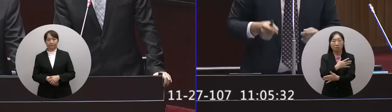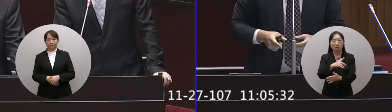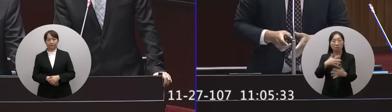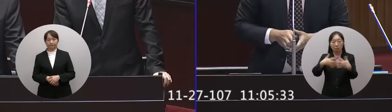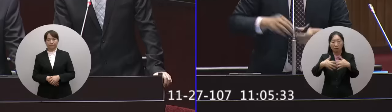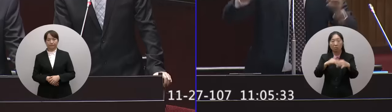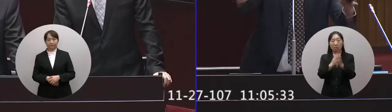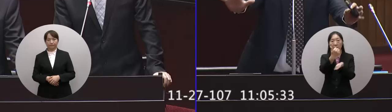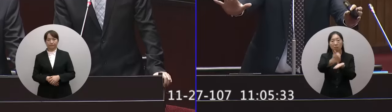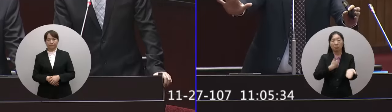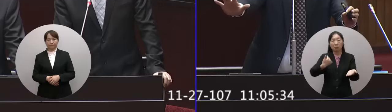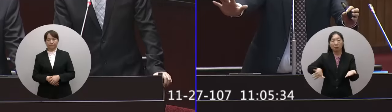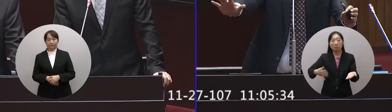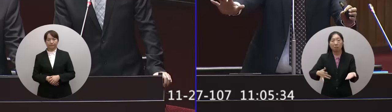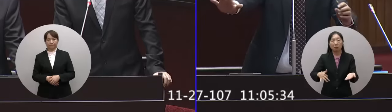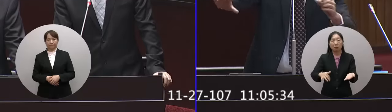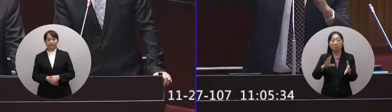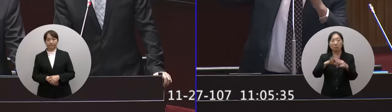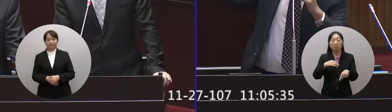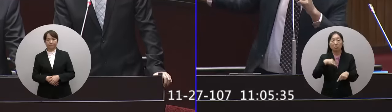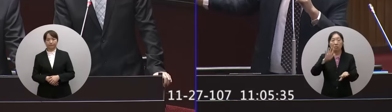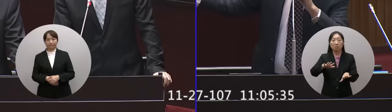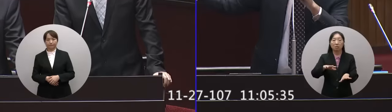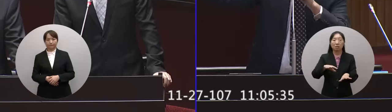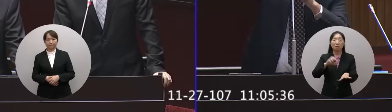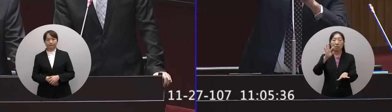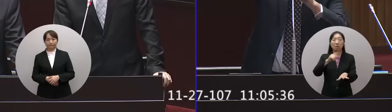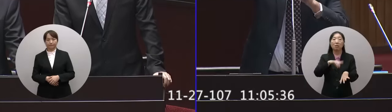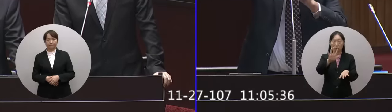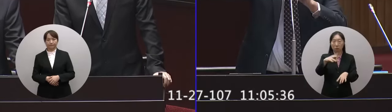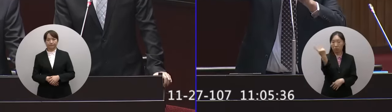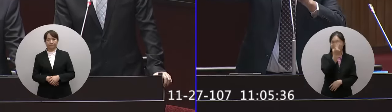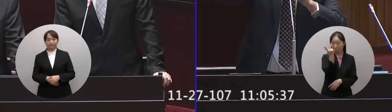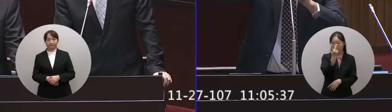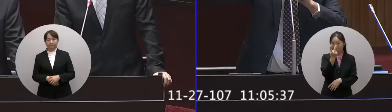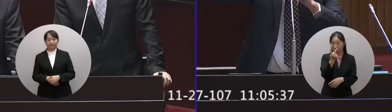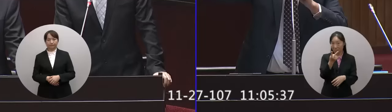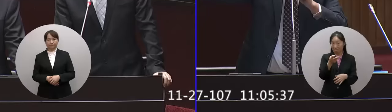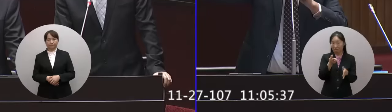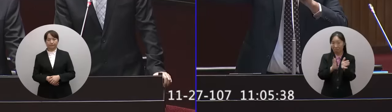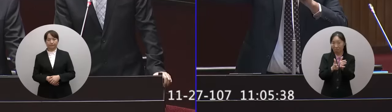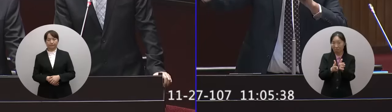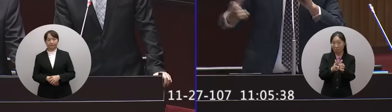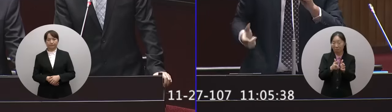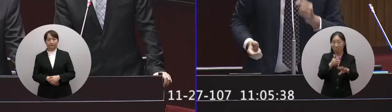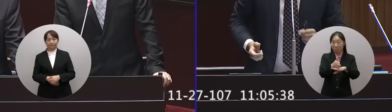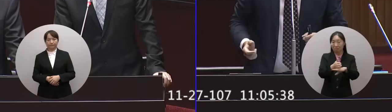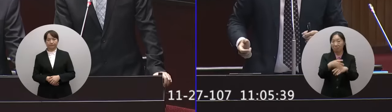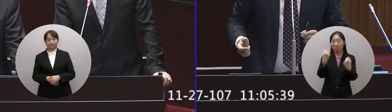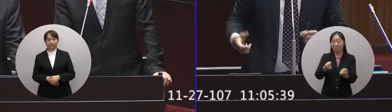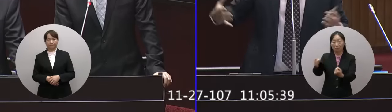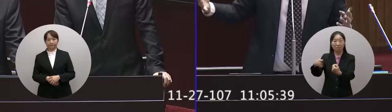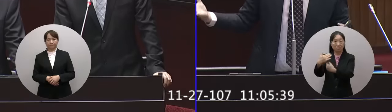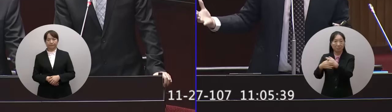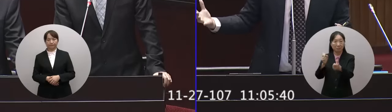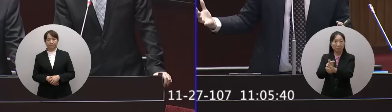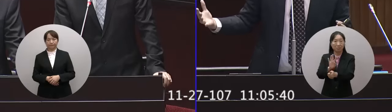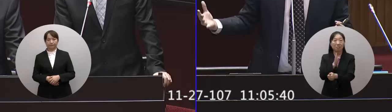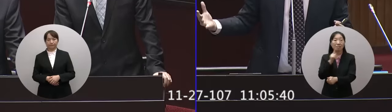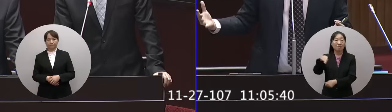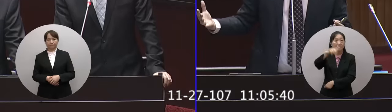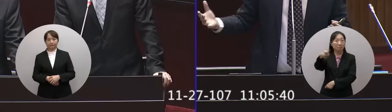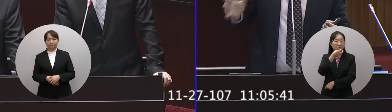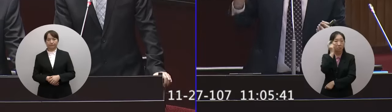還沒買告訴社會大眾所以我們已經有兩台車進去做六年的大保養結果呢被大家